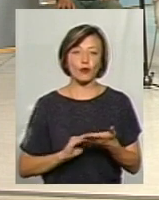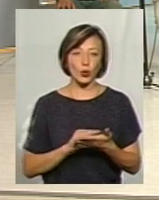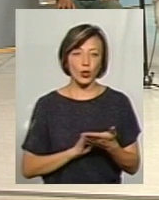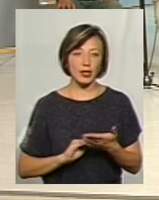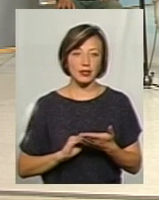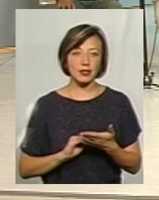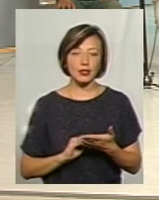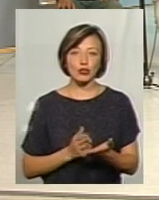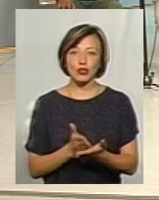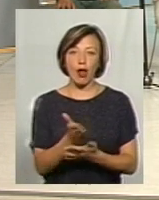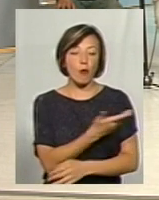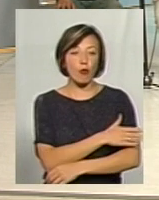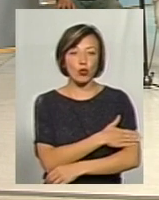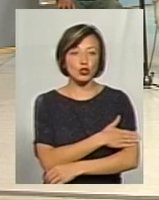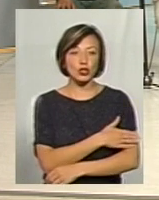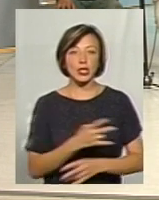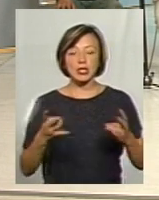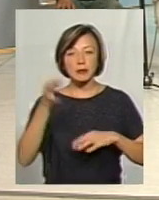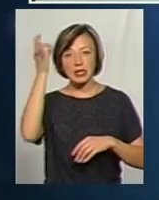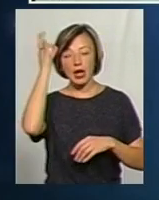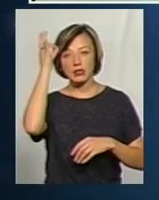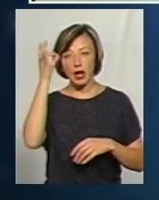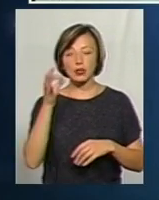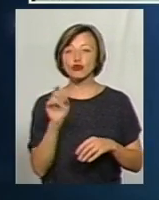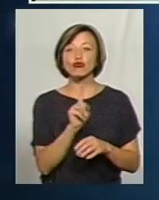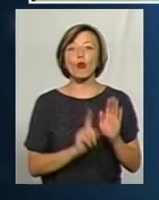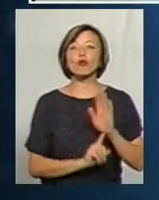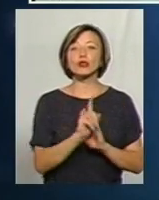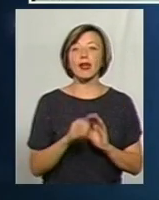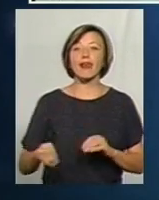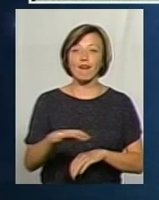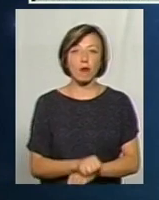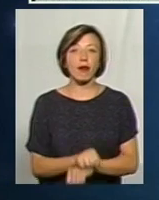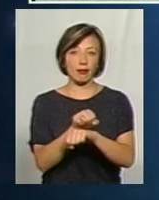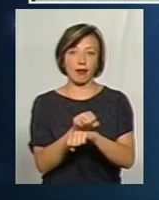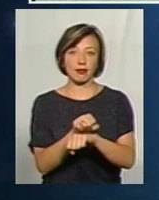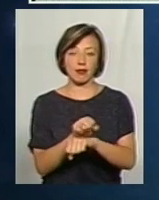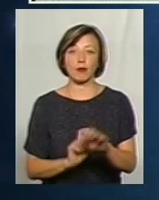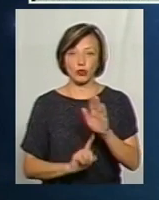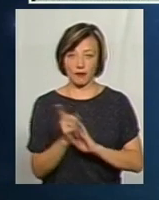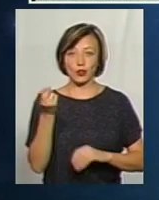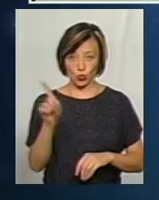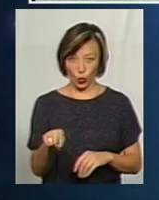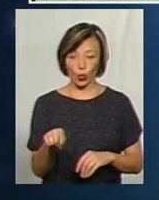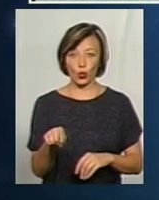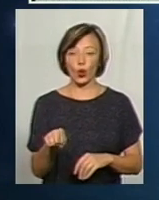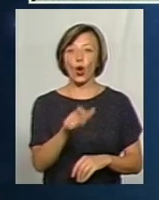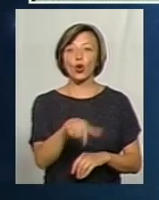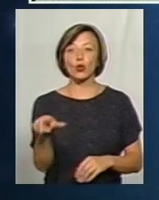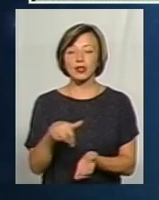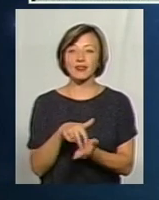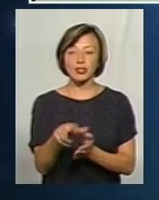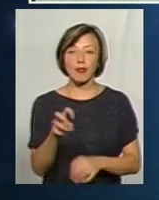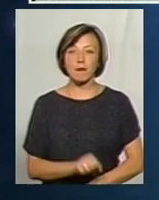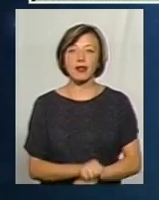шлях Польщі. Треба згадати, з чого почався Євромайдан. Він почався з того, що люди вийшли